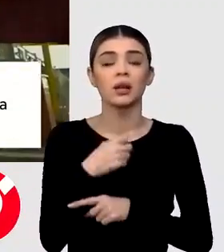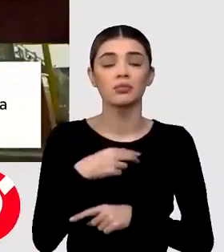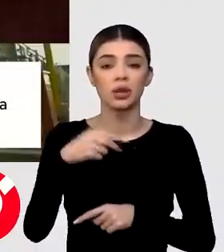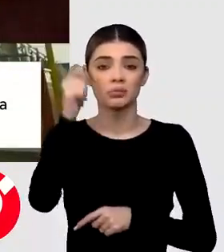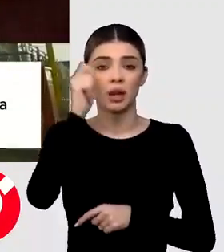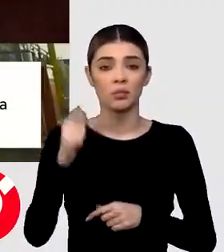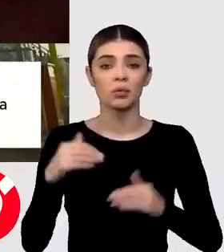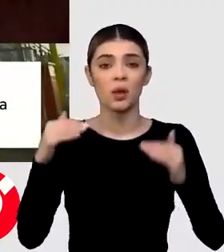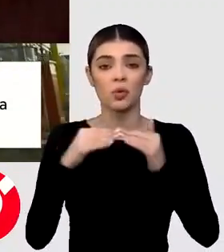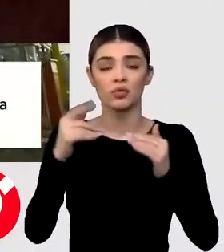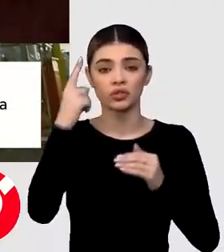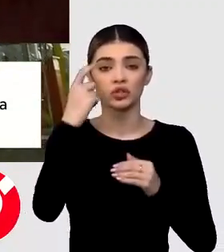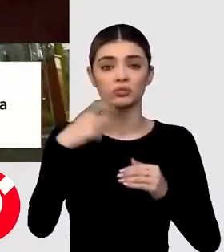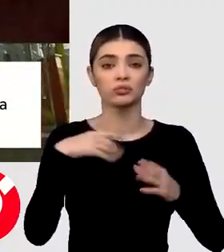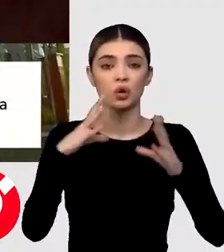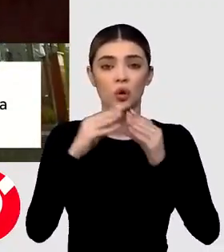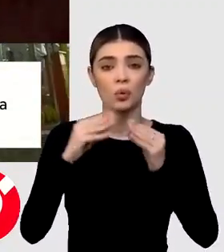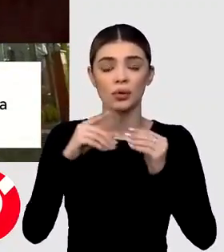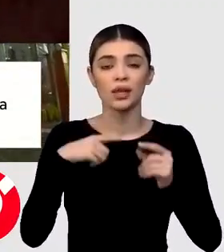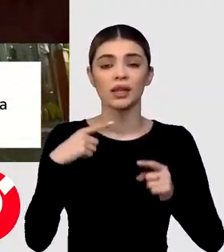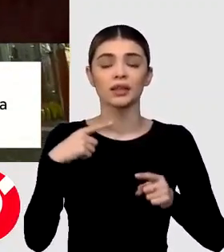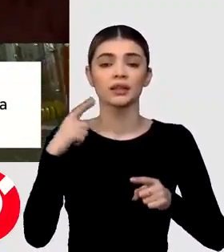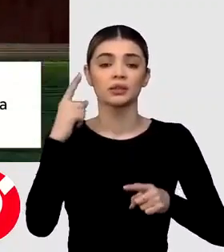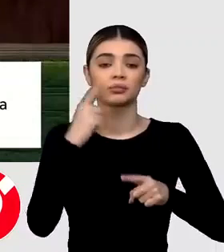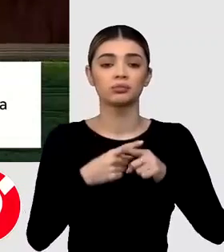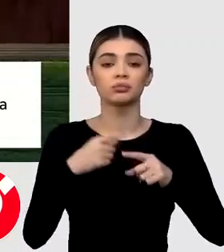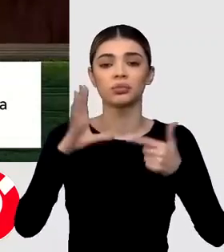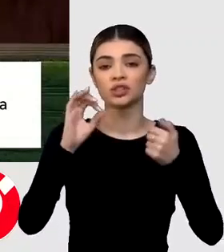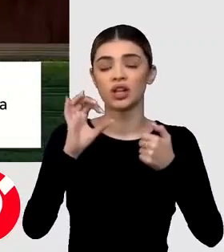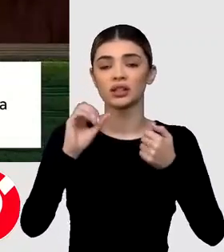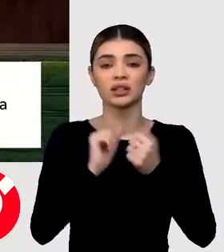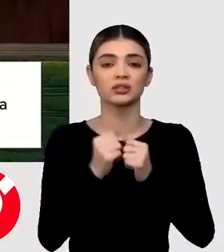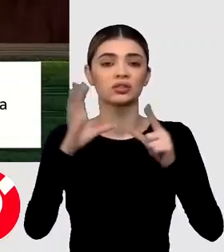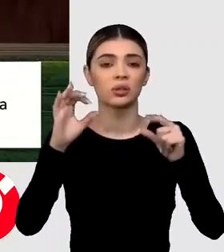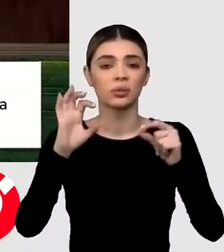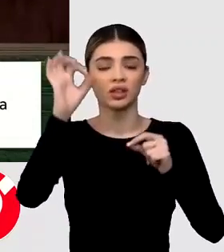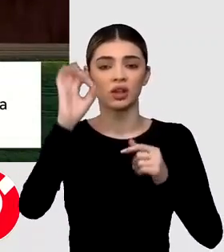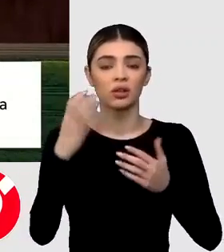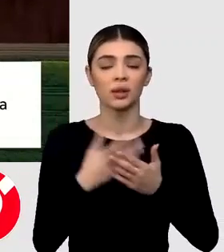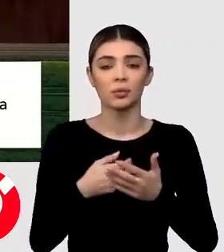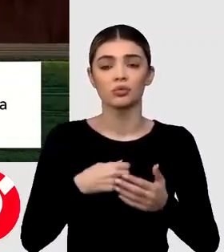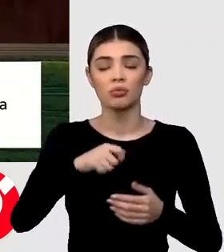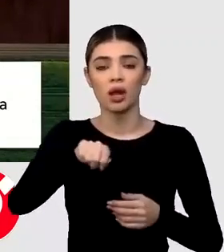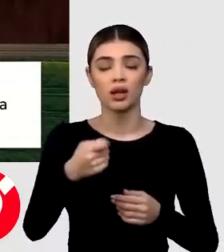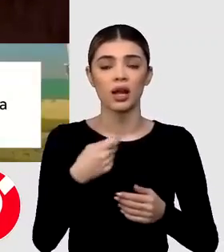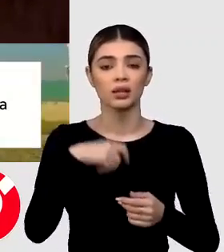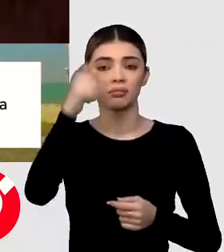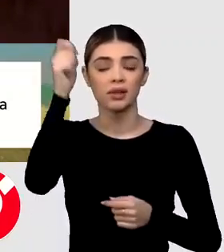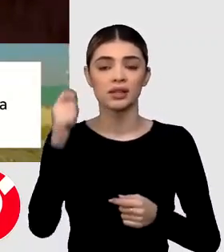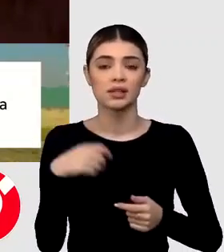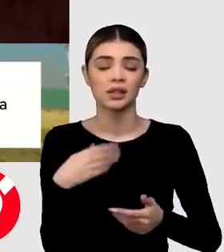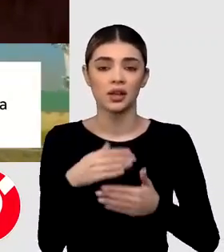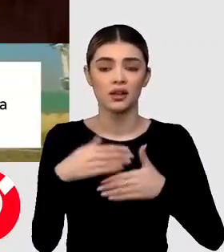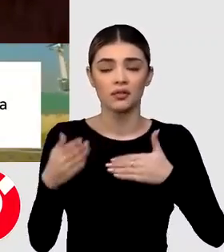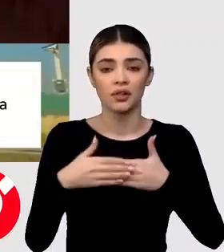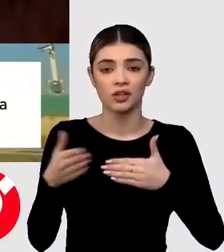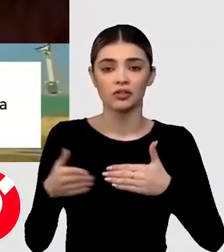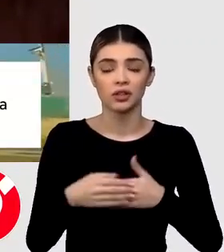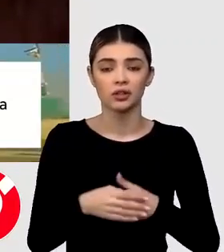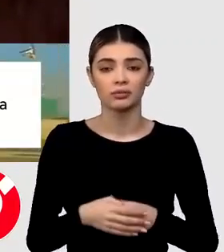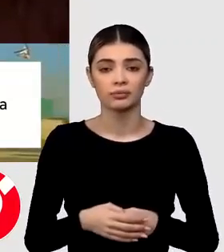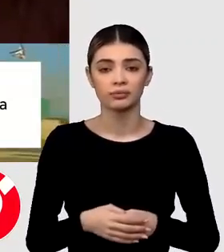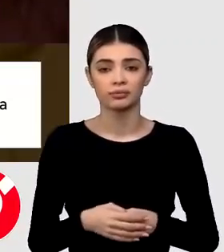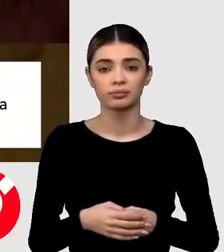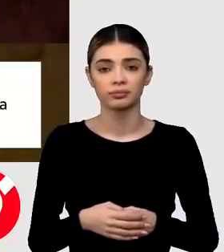Republica Moldova, pentru că știm că România contribuie cu un aproximativ de 60-70% din nevoia de gaze a